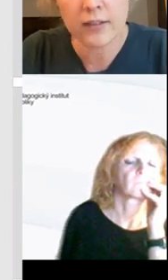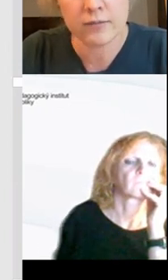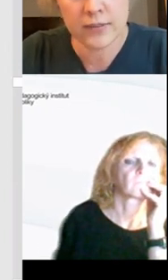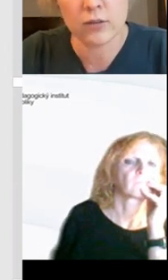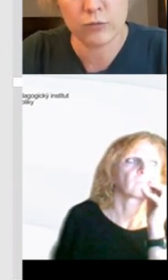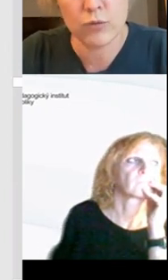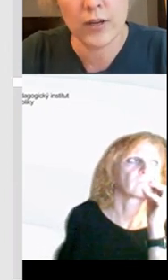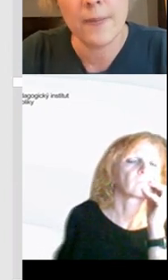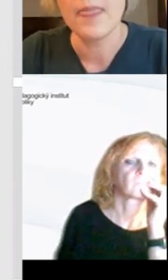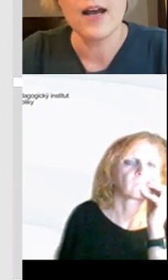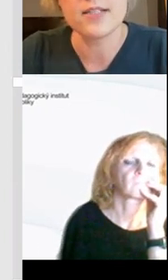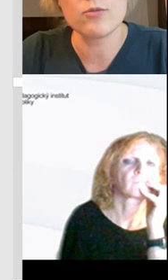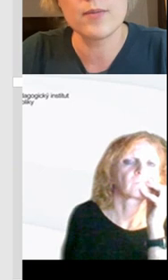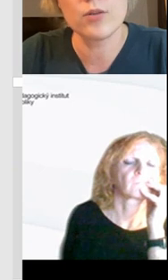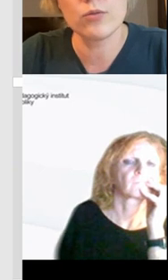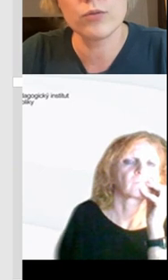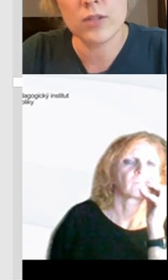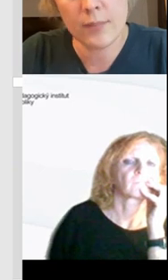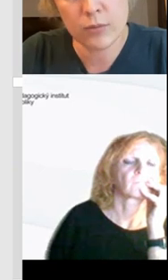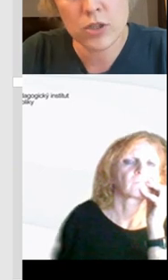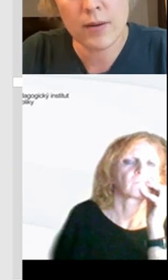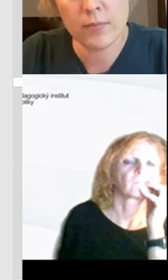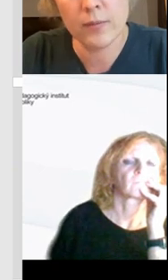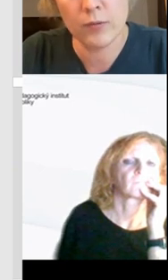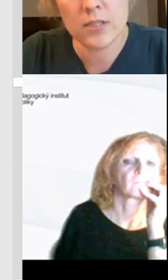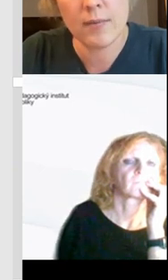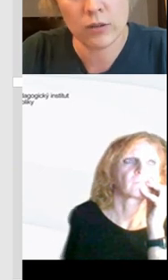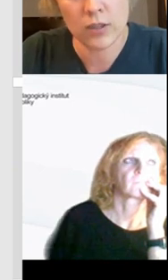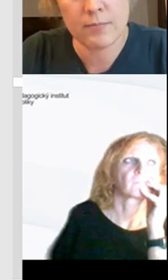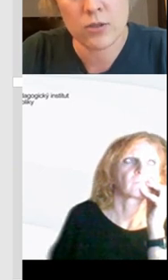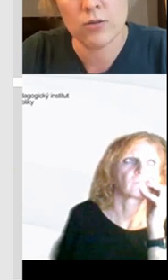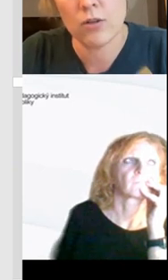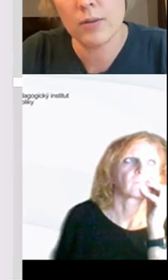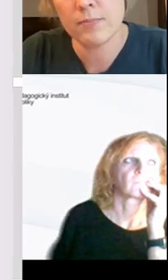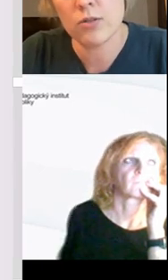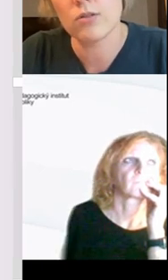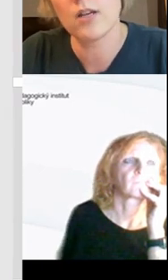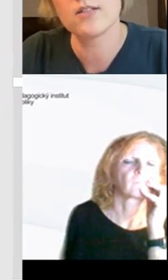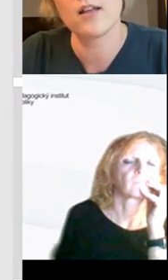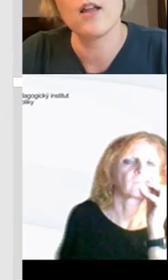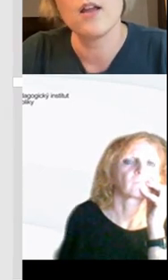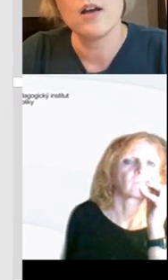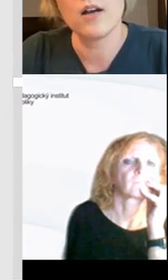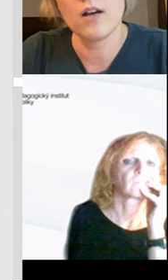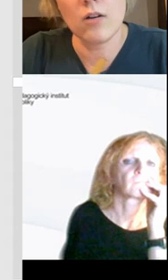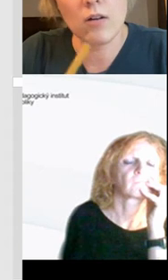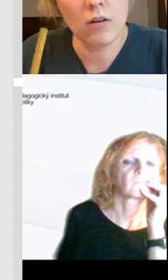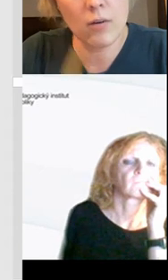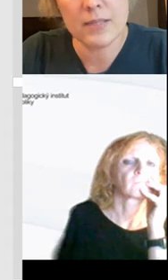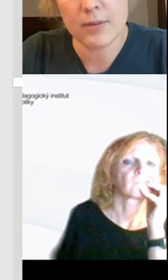povídat, jak to funguje a samozřejmě ruku v ruce je potřeba mluvit s nimi o té bezpečnosti, o bezpečnosti hesel,